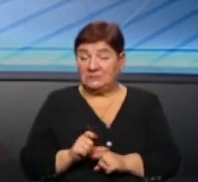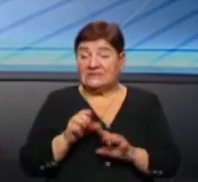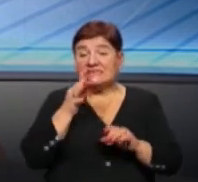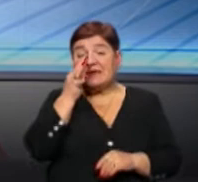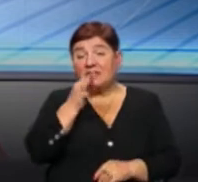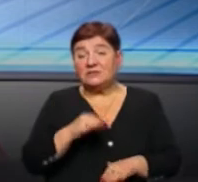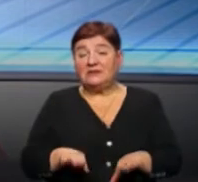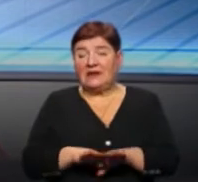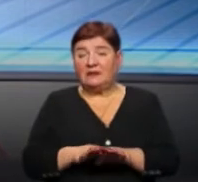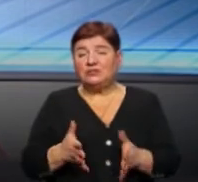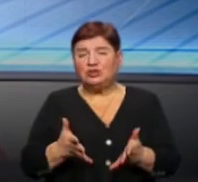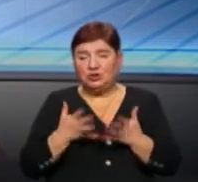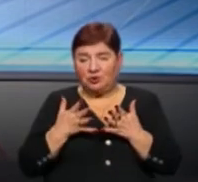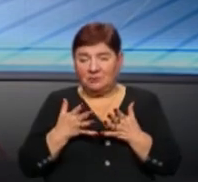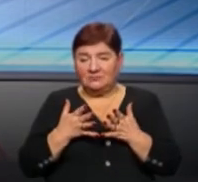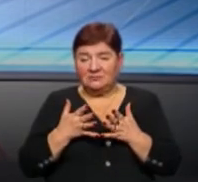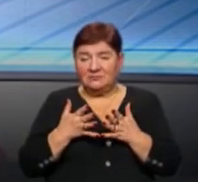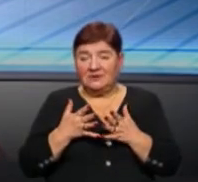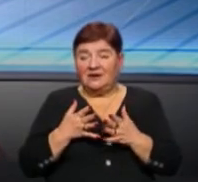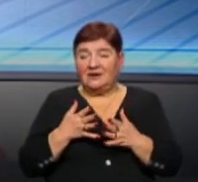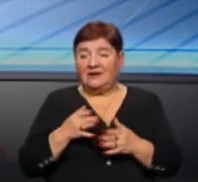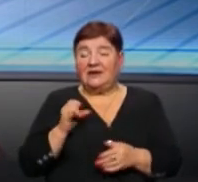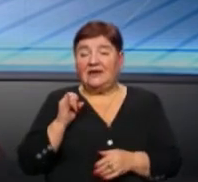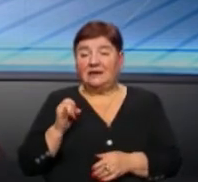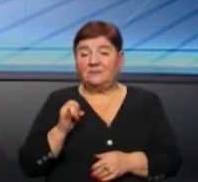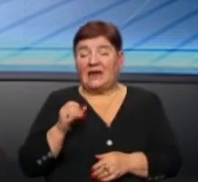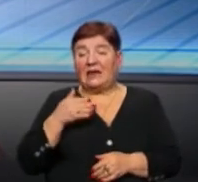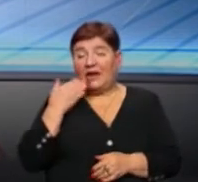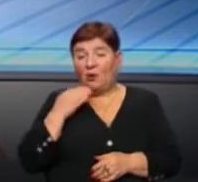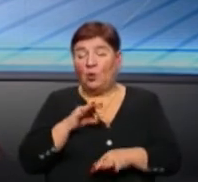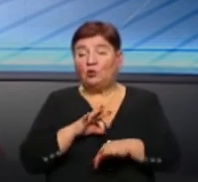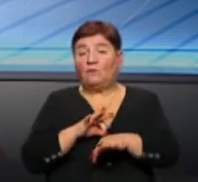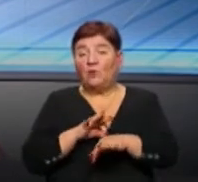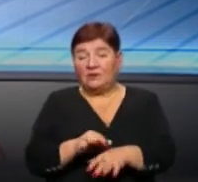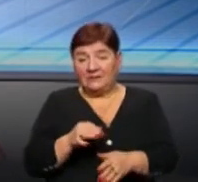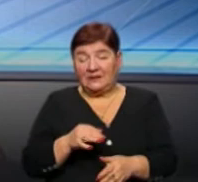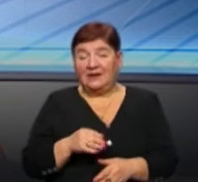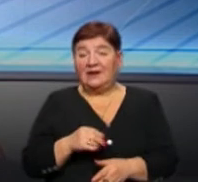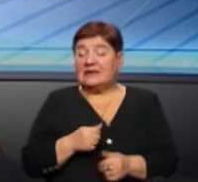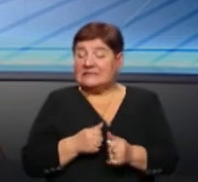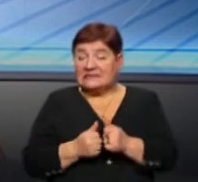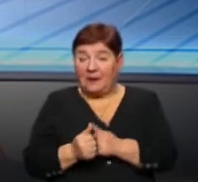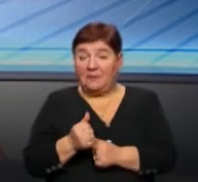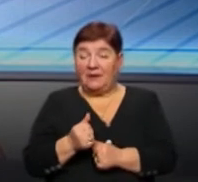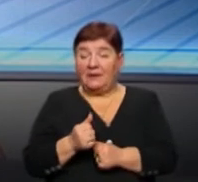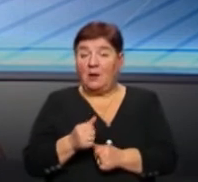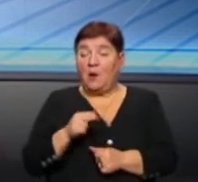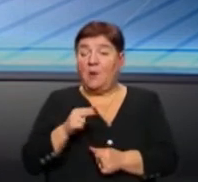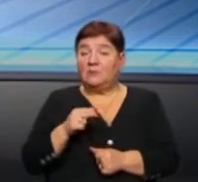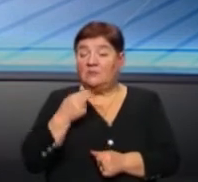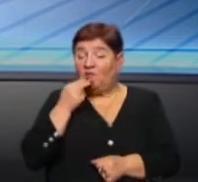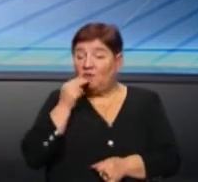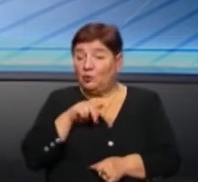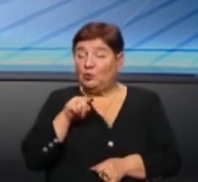скажімо так… Чітко визначені, І легко доводити саме провину